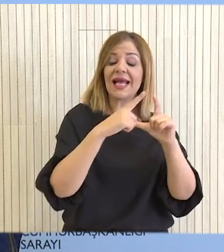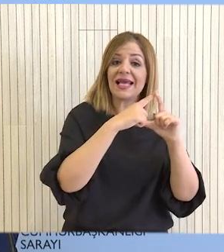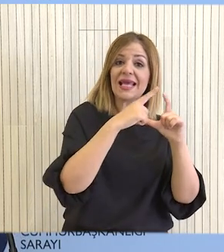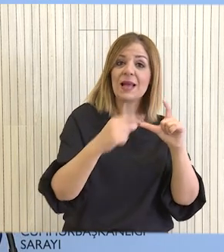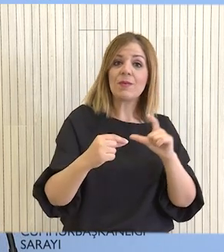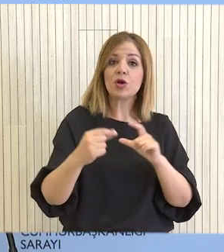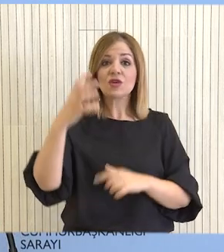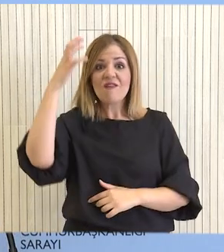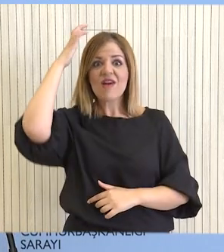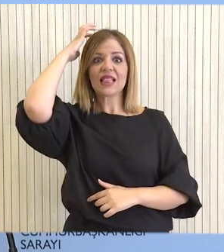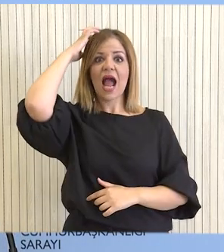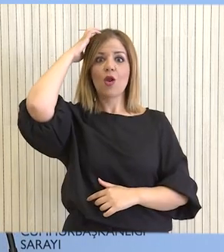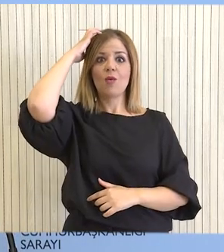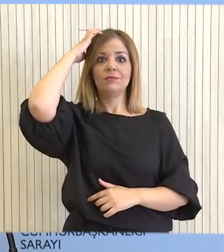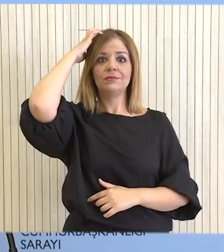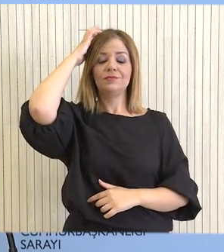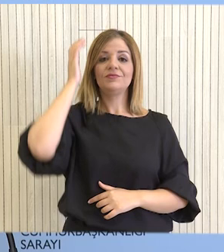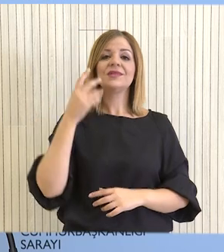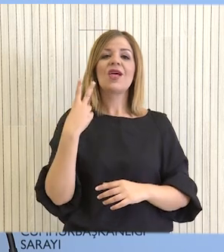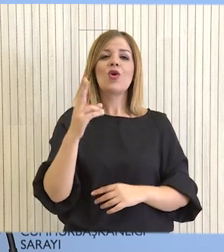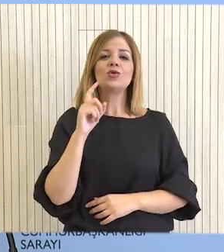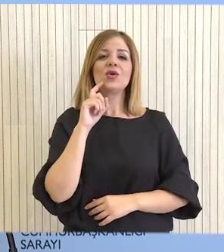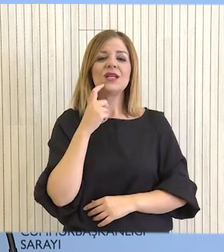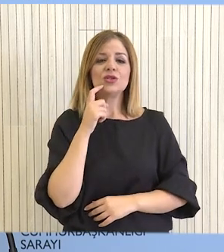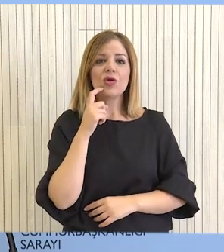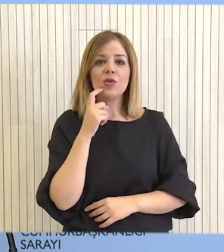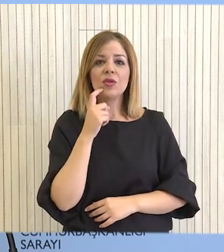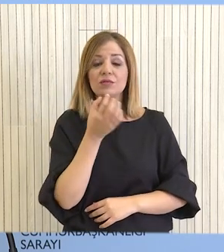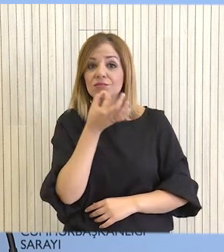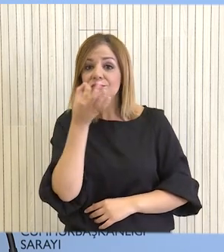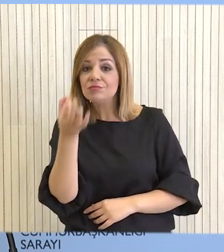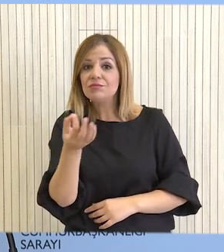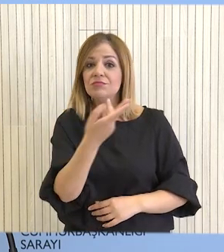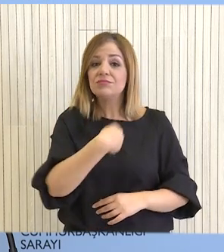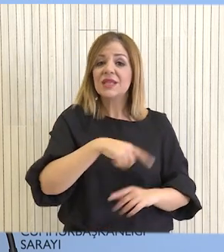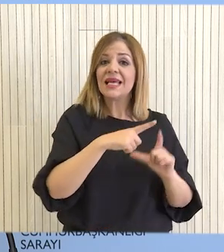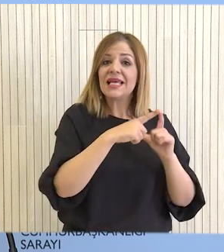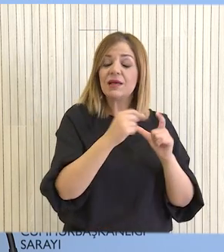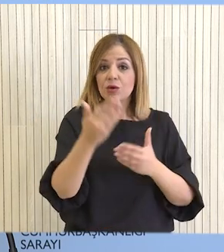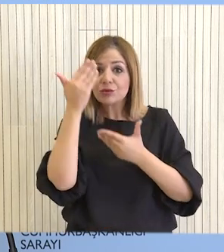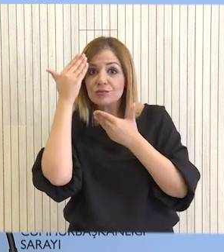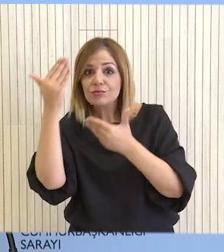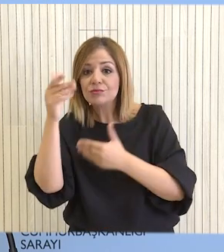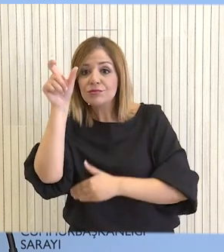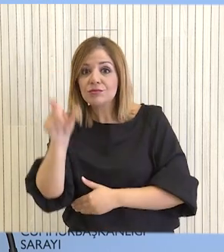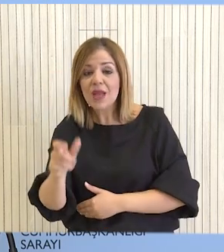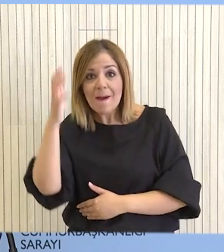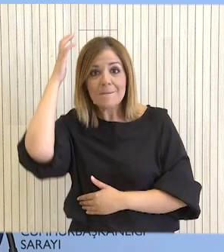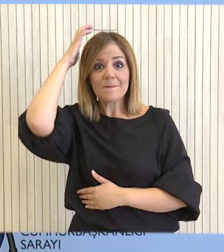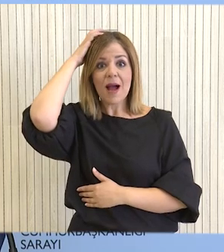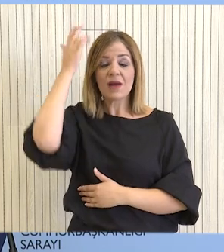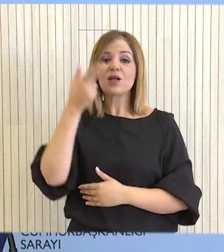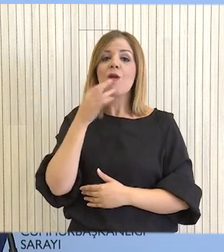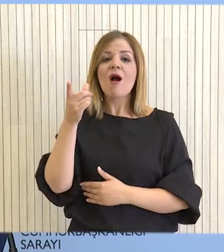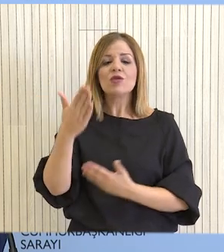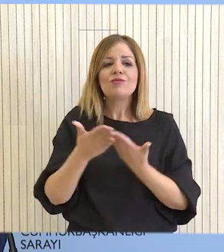Δημοκρατίας Αγίας Έδρας. Ο Πρόεδρος της Δημοκρατίας θα μεταφέρει την εκτίμηση του Κυπριακού λαού προς την Αγία Έδρα ως προς το φιλανθρωπικό